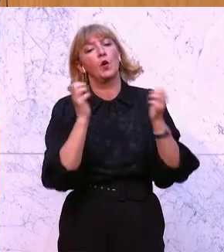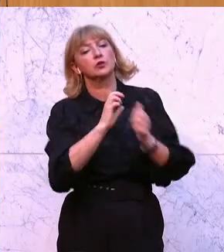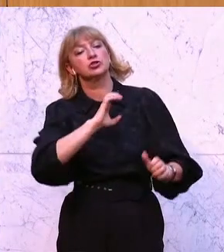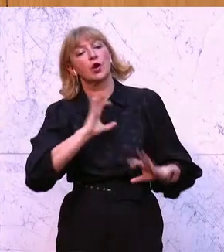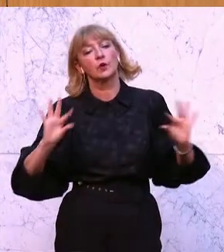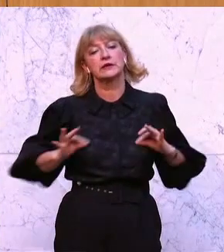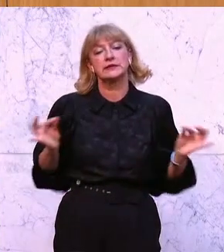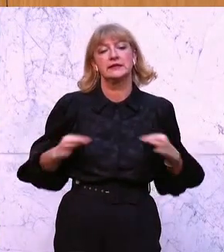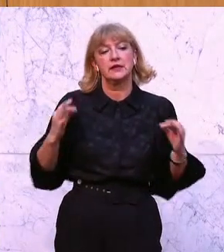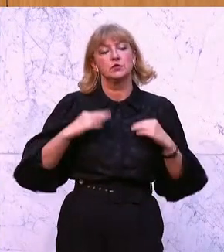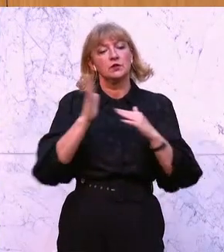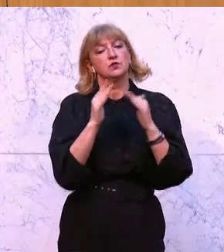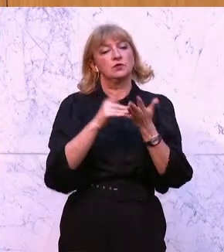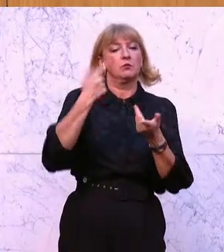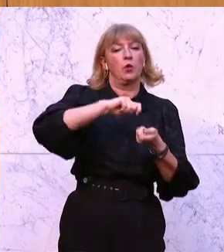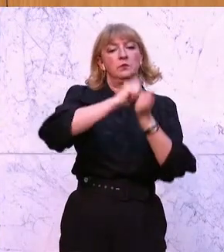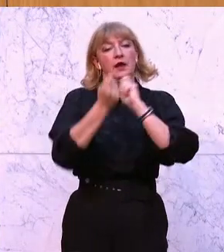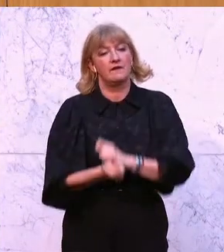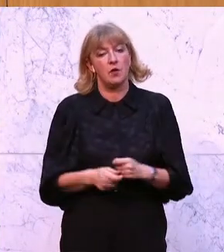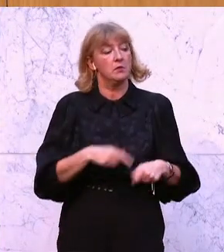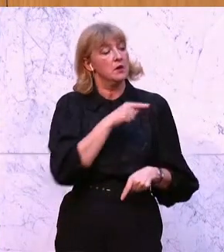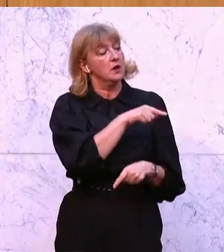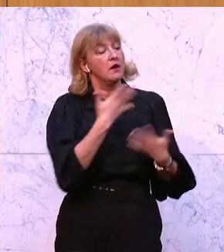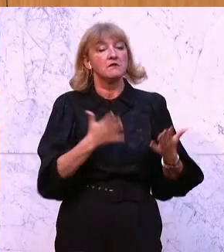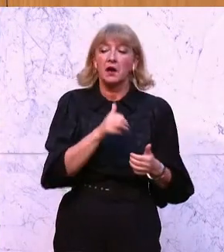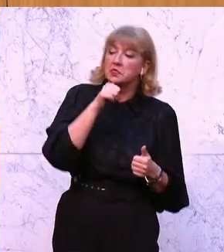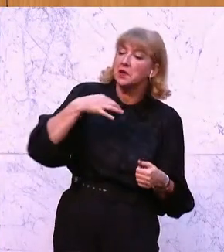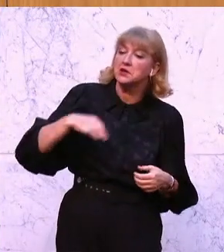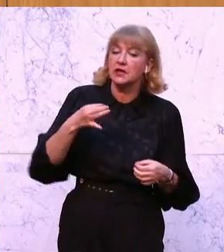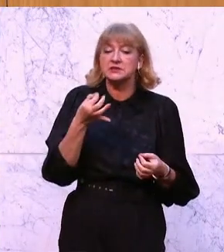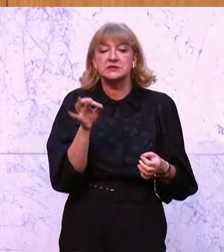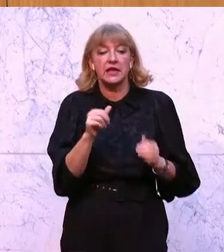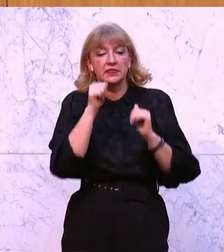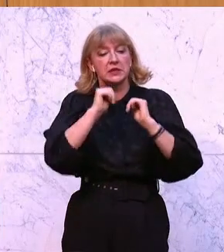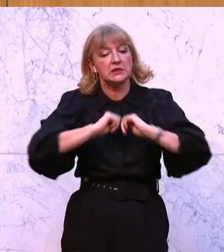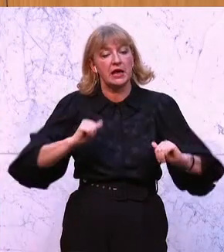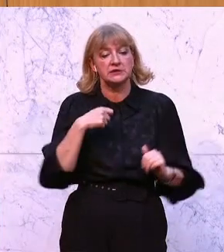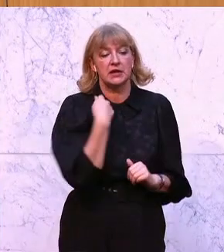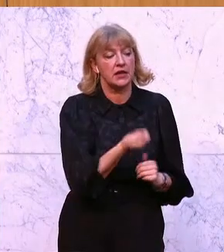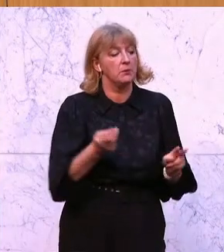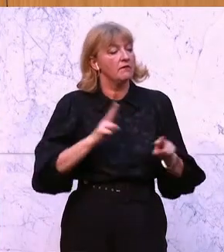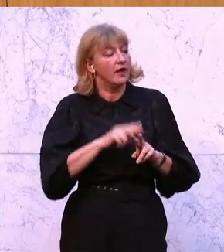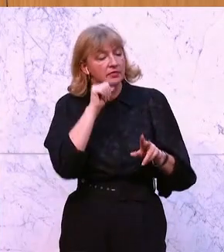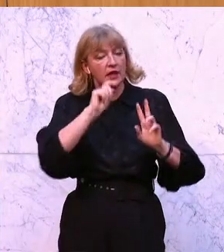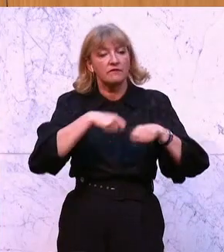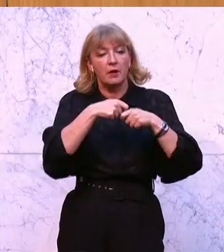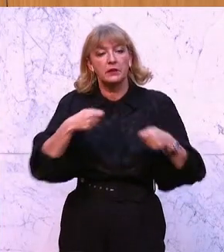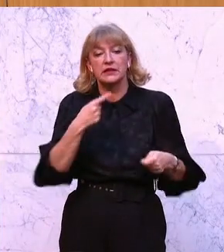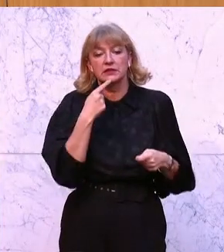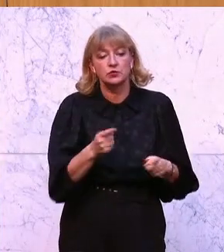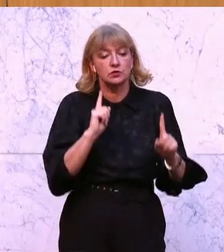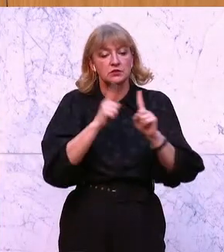Gesundheitssystem zu reformieren und es wird von Ihnen keinen einzigen Cent extra geben, wenn es nicht verbindliche Zusagen,